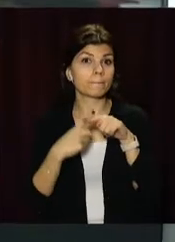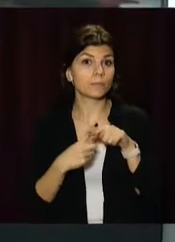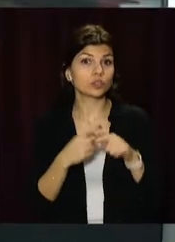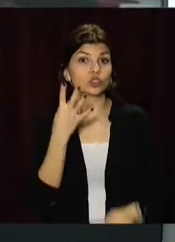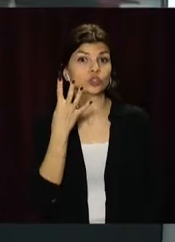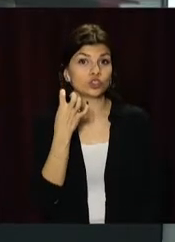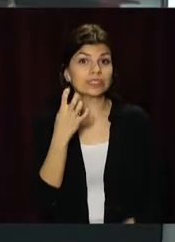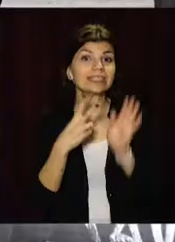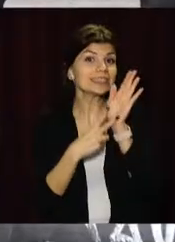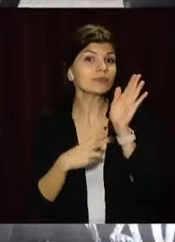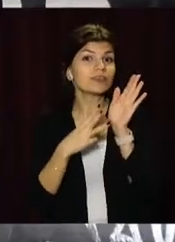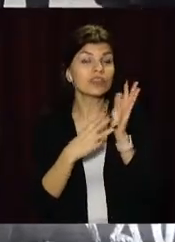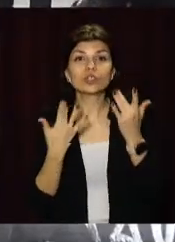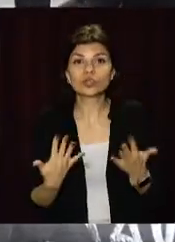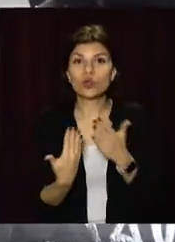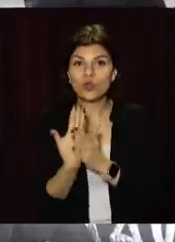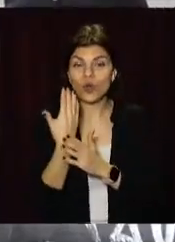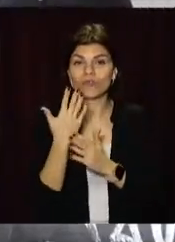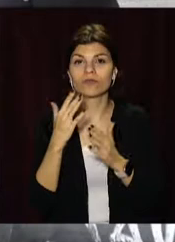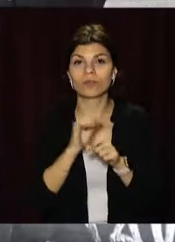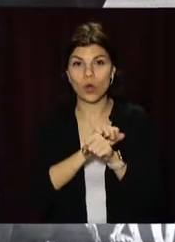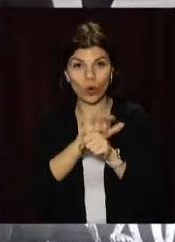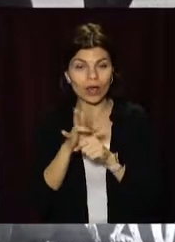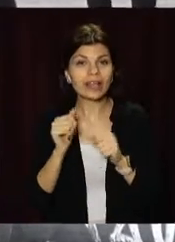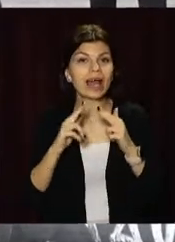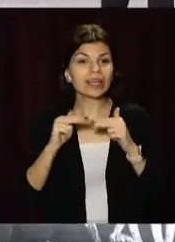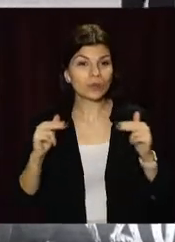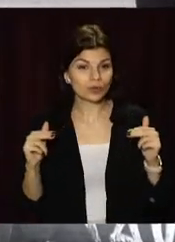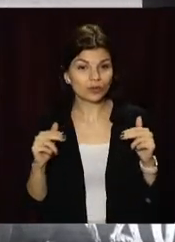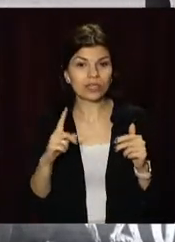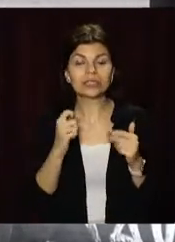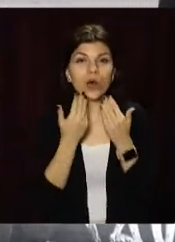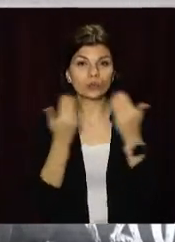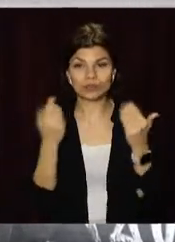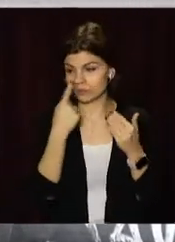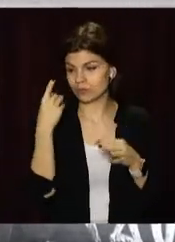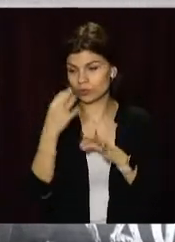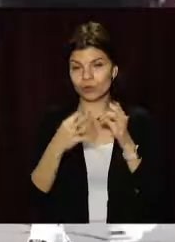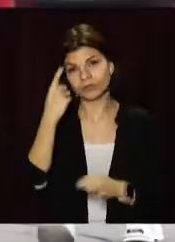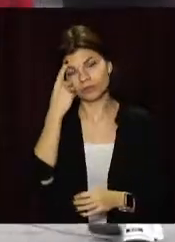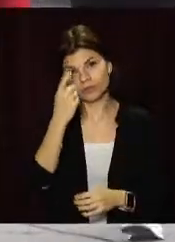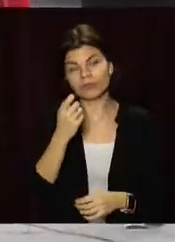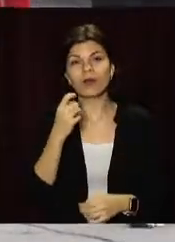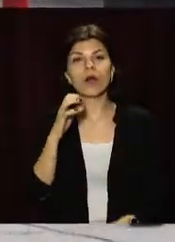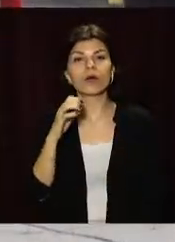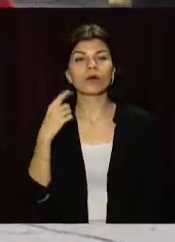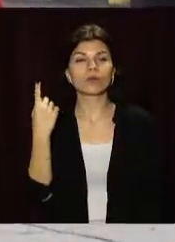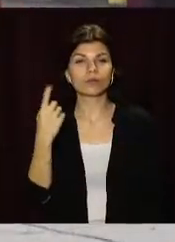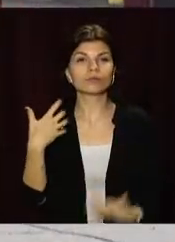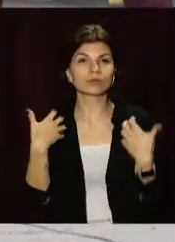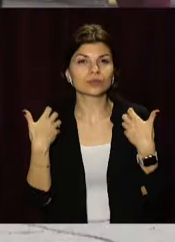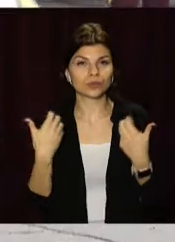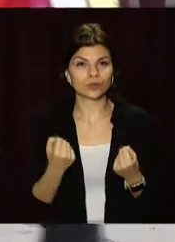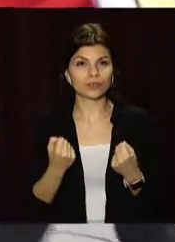Плюс 478. Стільки нових випадків коронавірусу на Дніпропетровщині за останню добу. Про це повідомляють в обласному департаменті